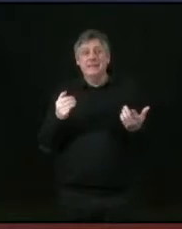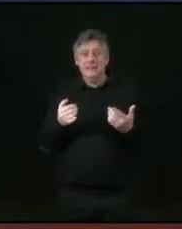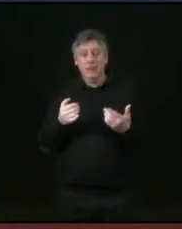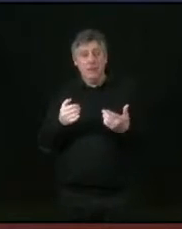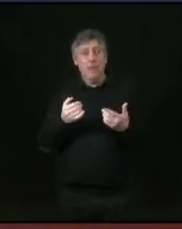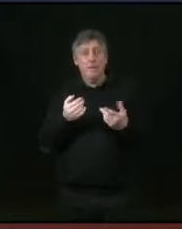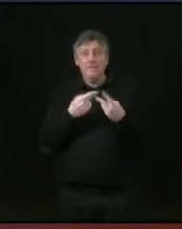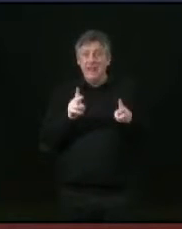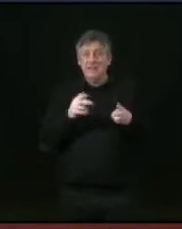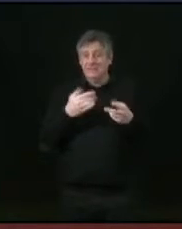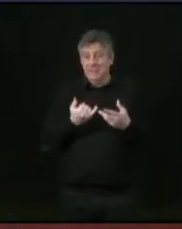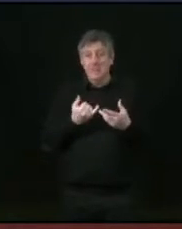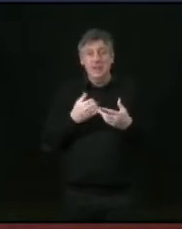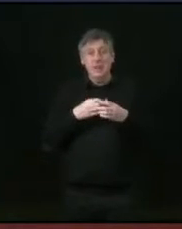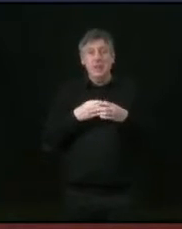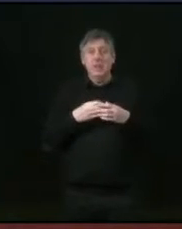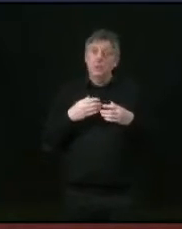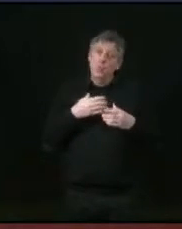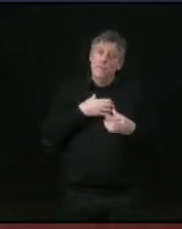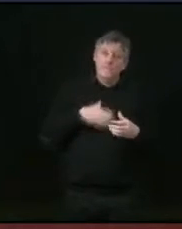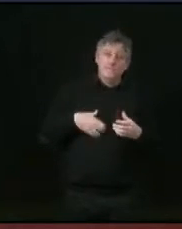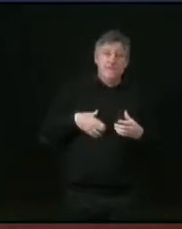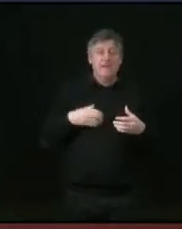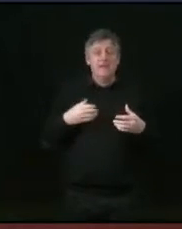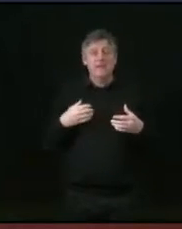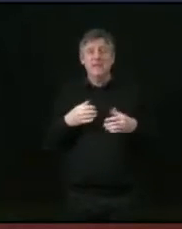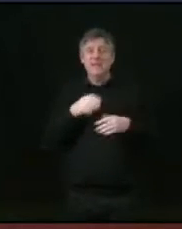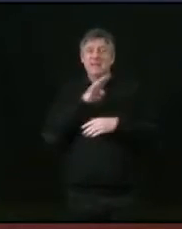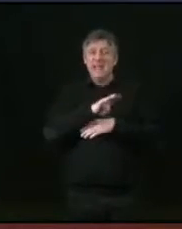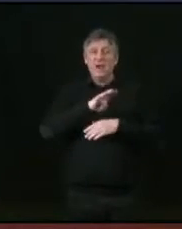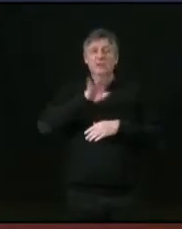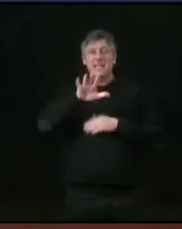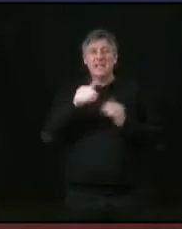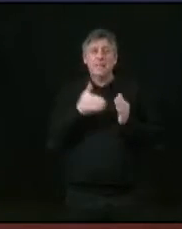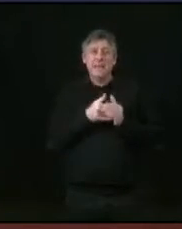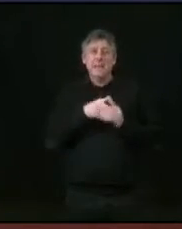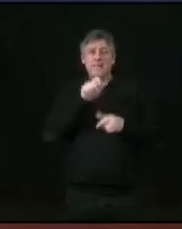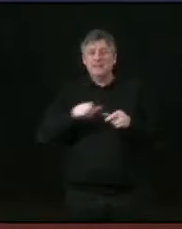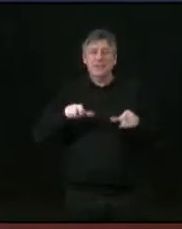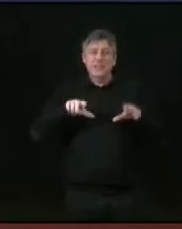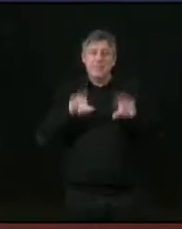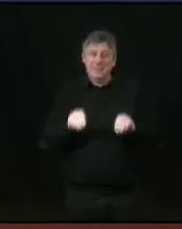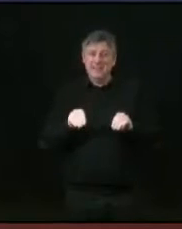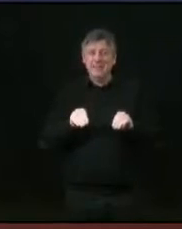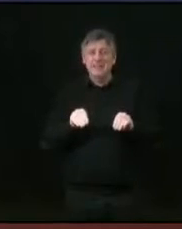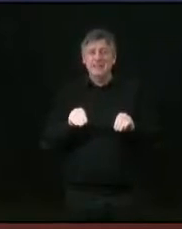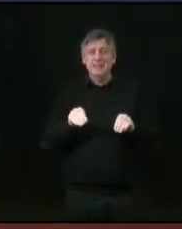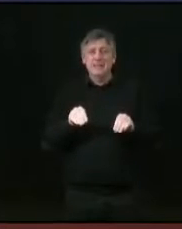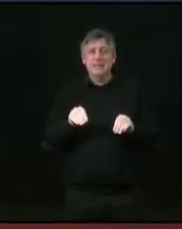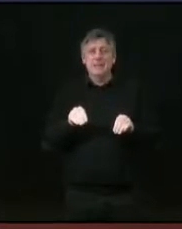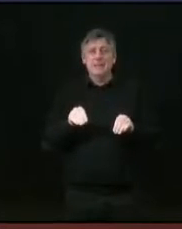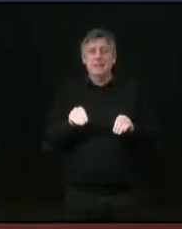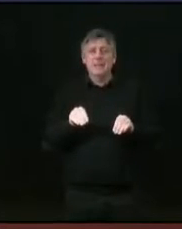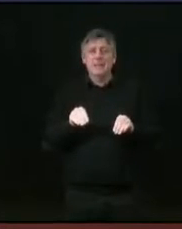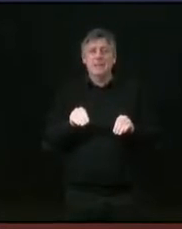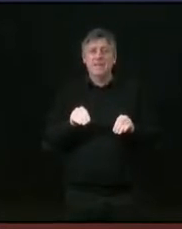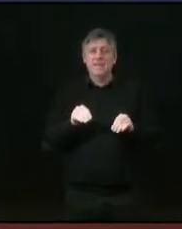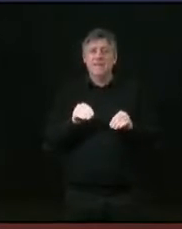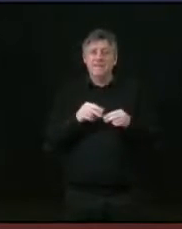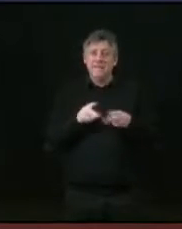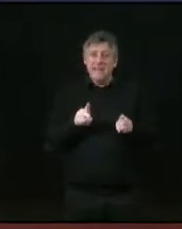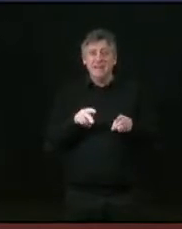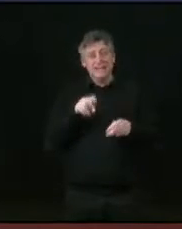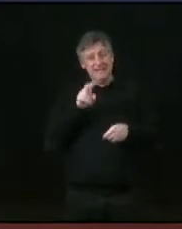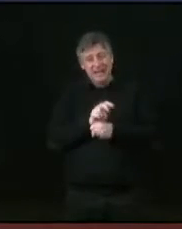municipalité, celui de maintenir à 45 000 habitants la ville d'Alfortville.